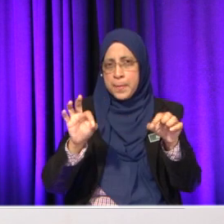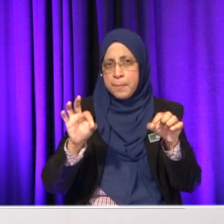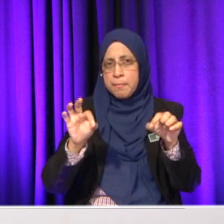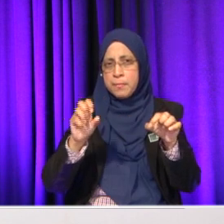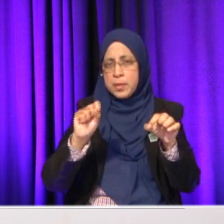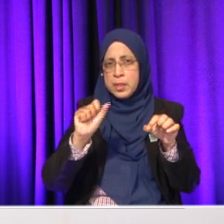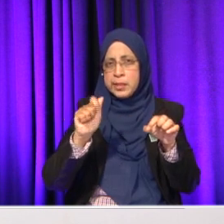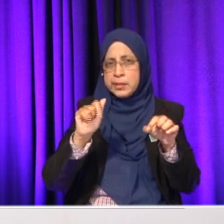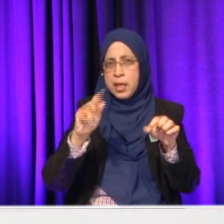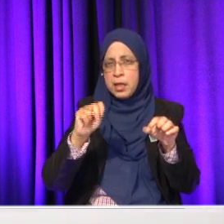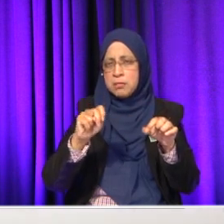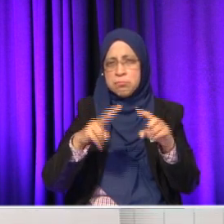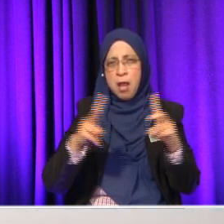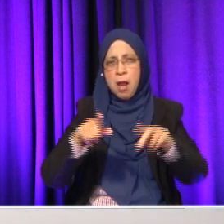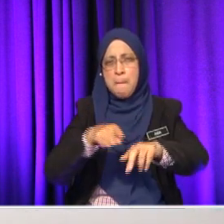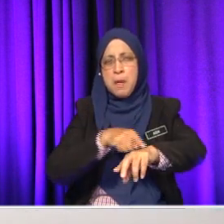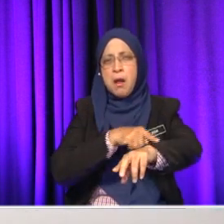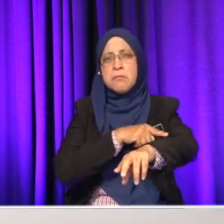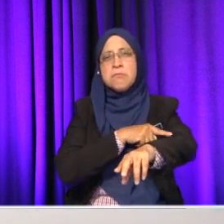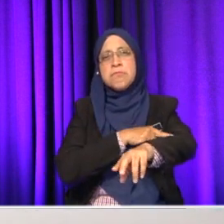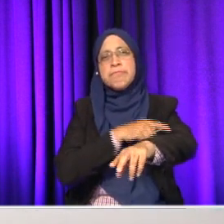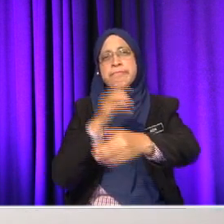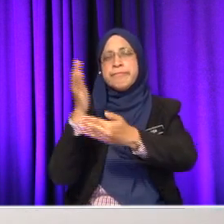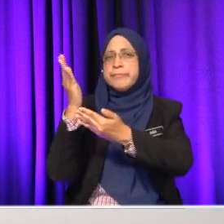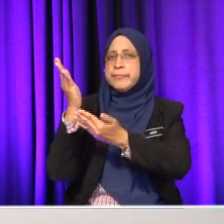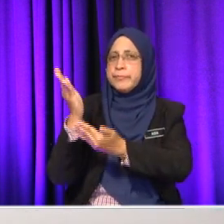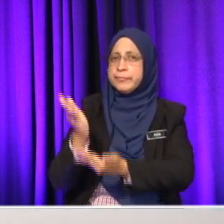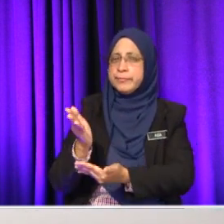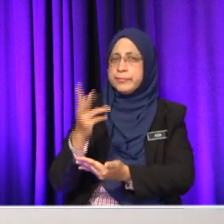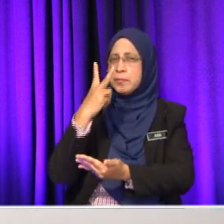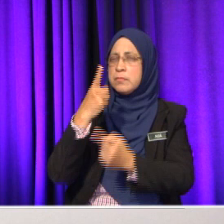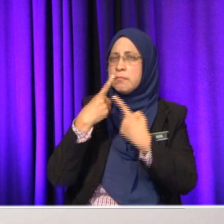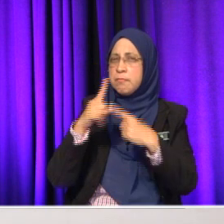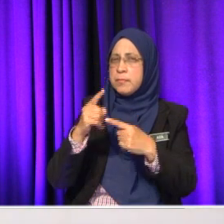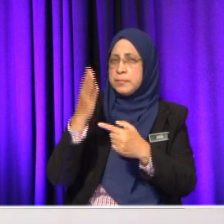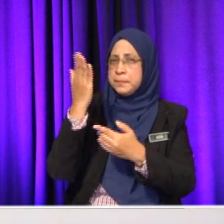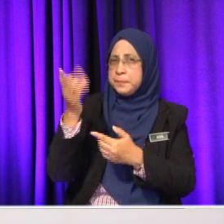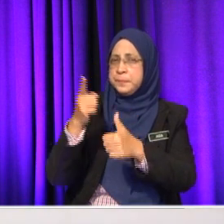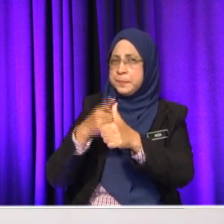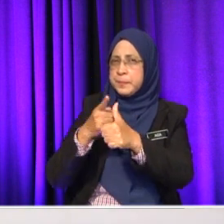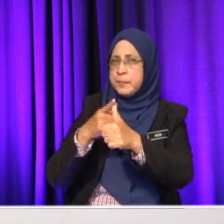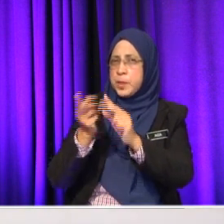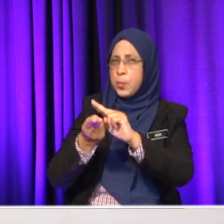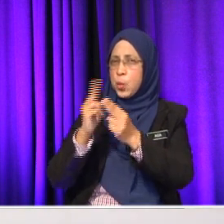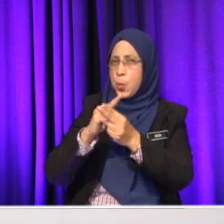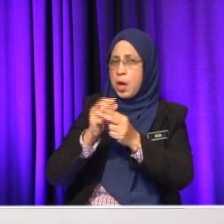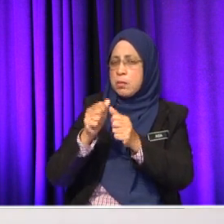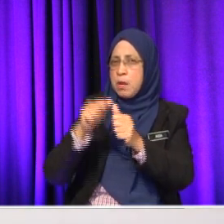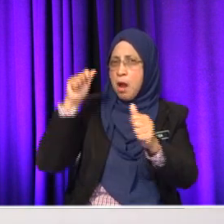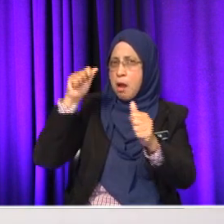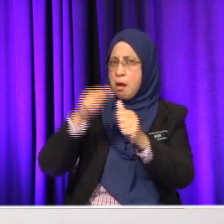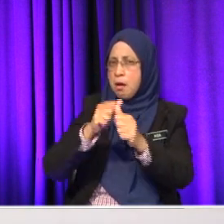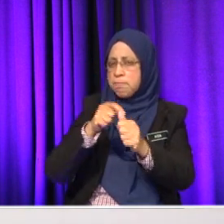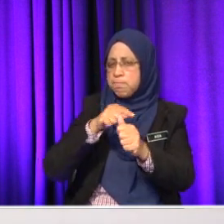terlalu panjang. Okey, pipe salih terlalu panjang. Mari kita lihat jawapan betul atau tak betul. yang pertama, perubahan arah pipe salih. Okey,